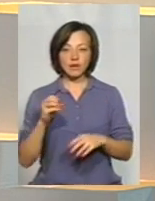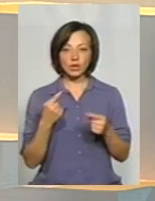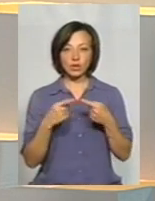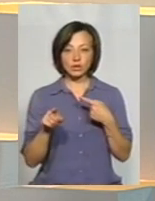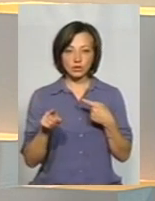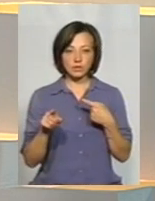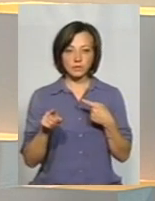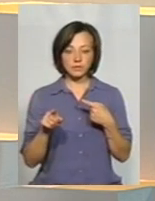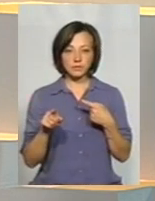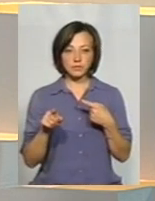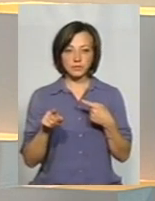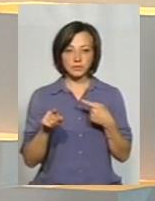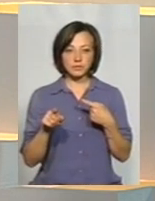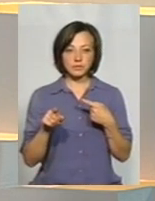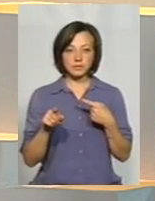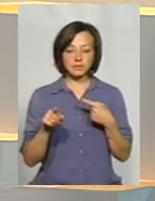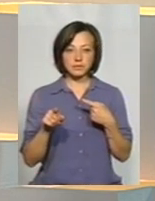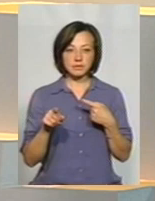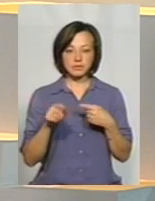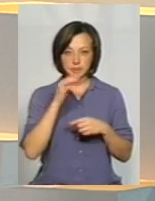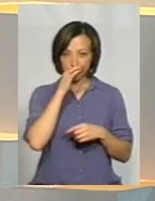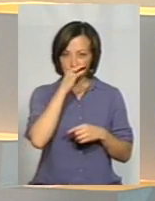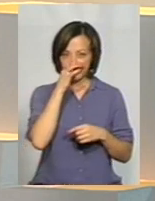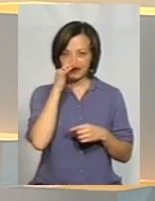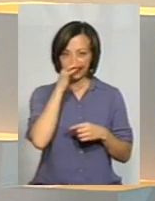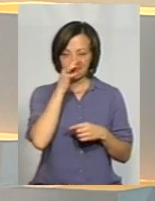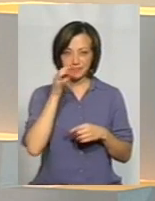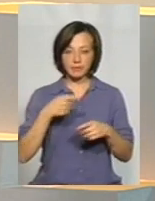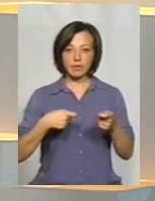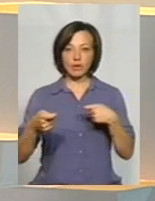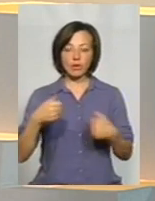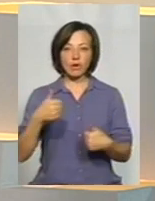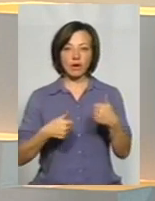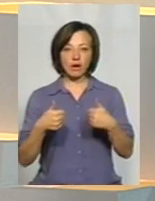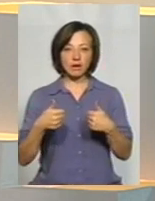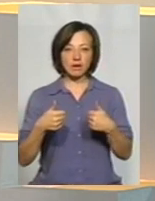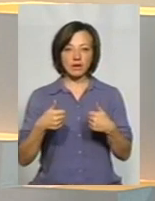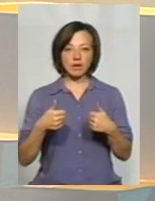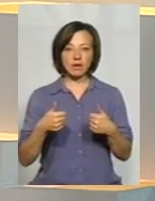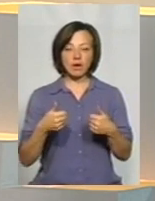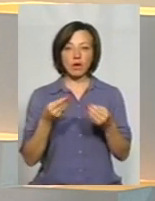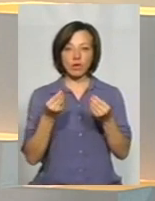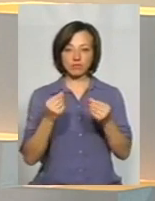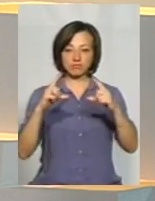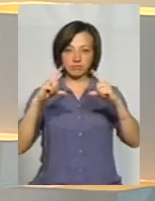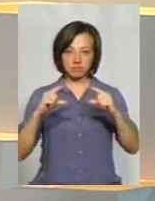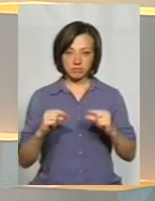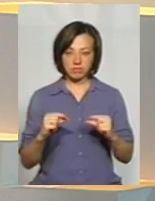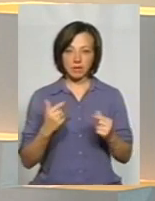торгах скидаються значні суми. Ну, наприклад,